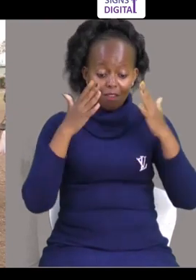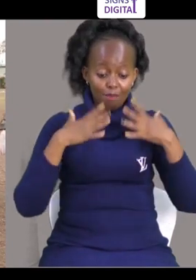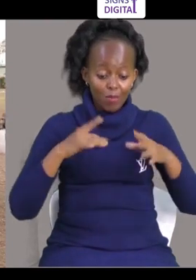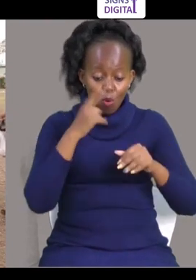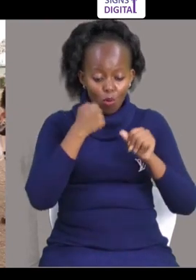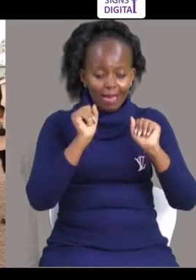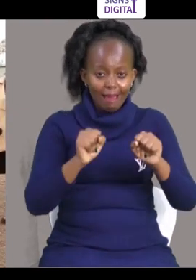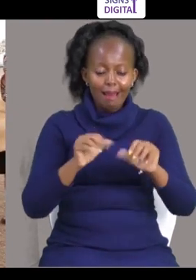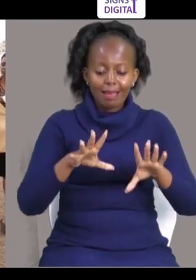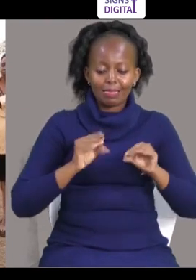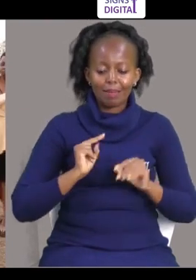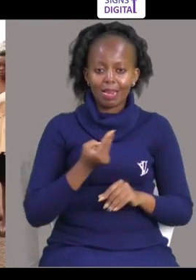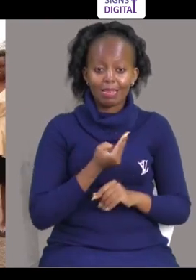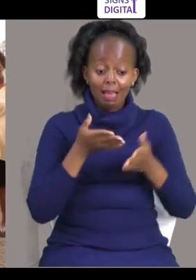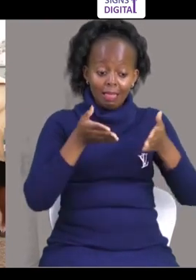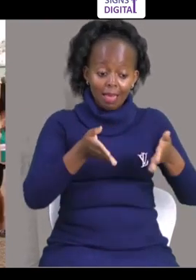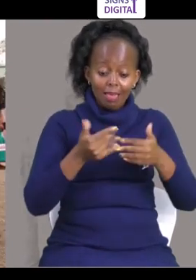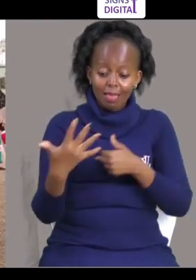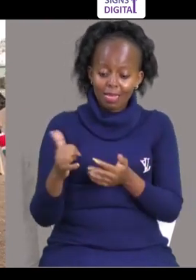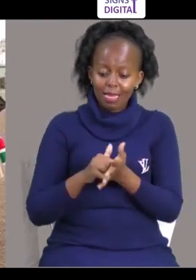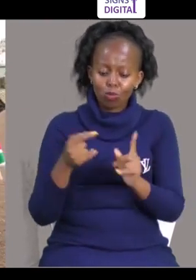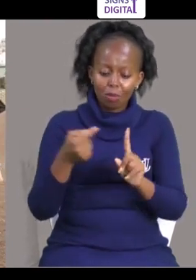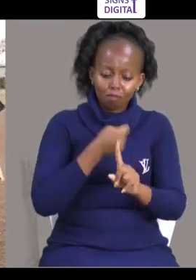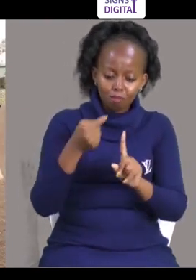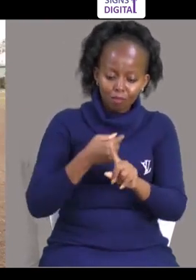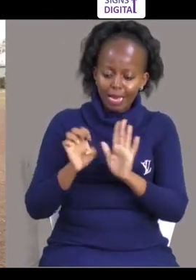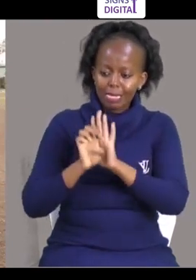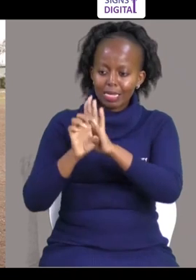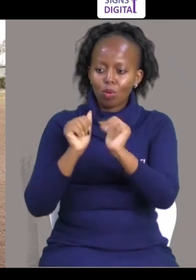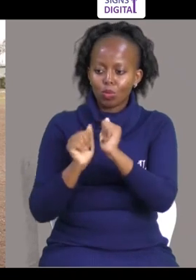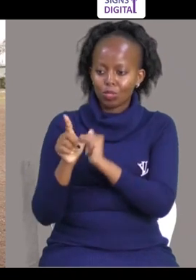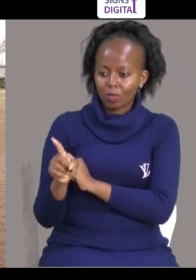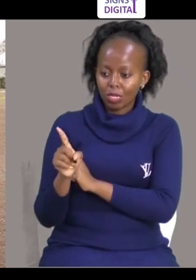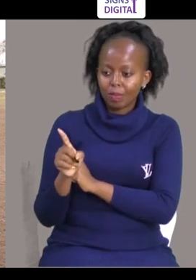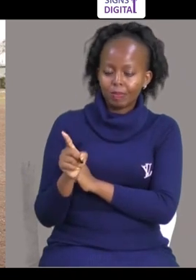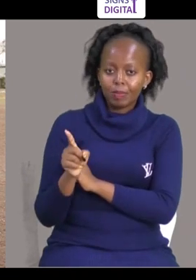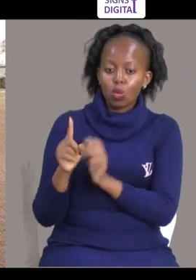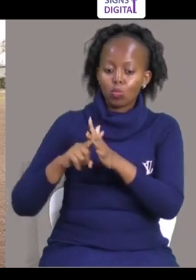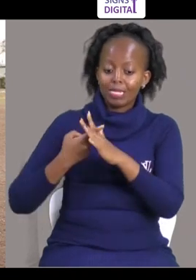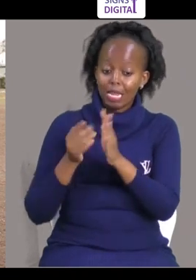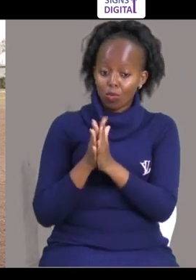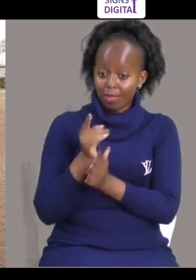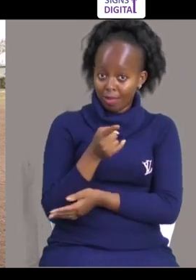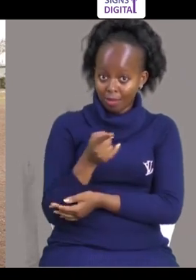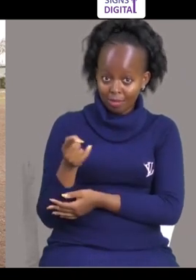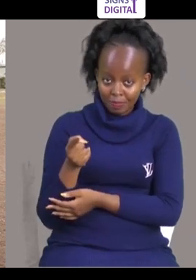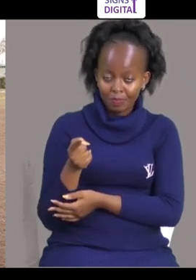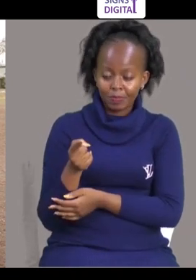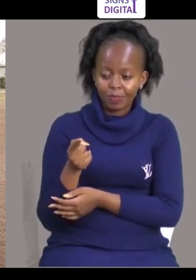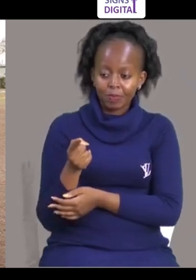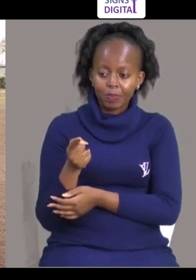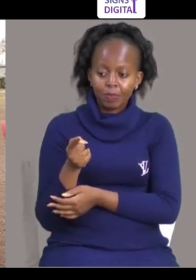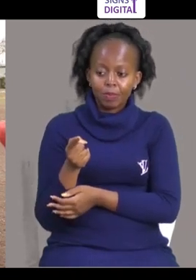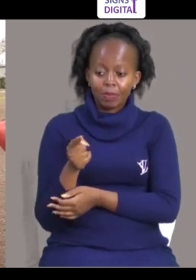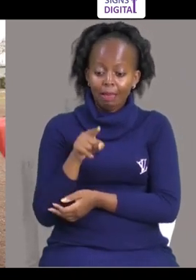tukona watu wanaesa kutukubatia Hapo hapo, hile jutu tunashona ni kama hizi Tulishona hizi, hizi